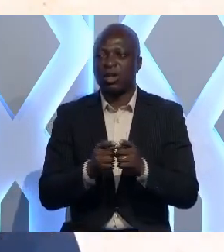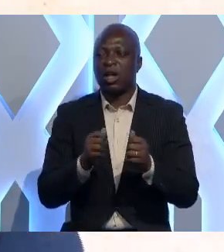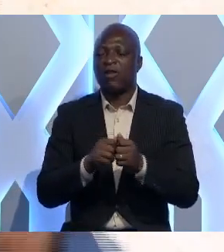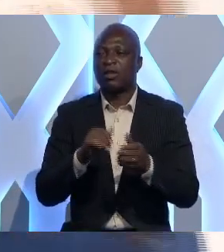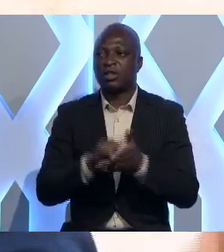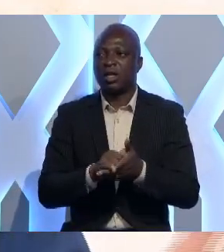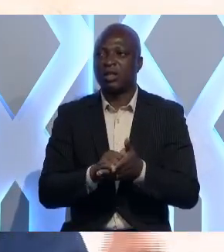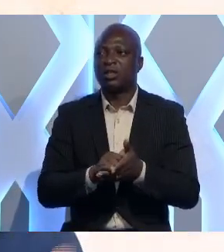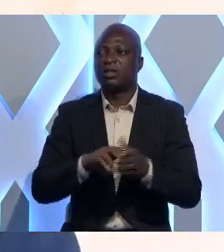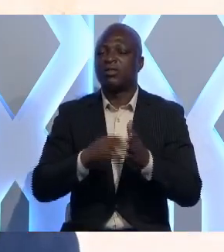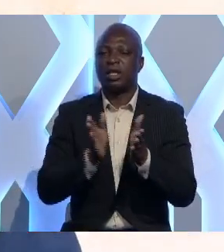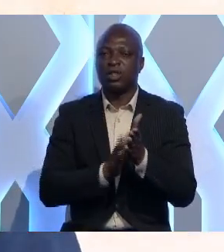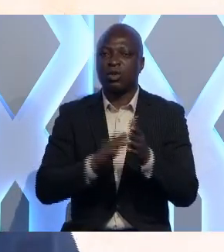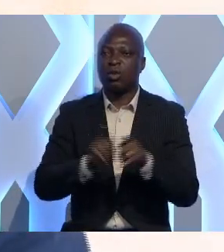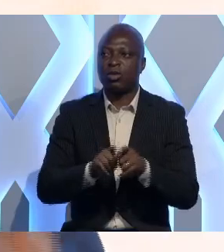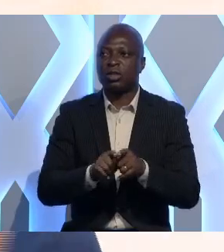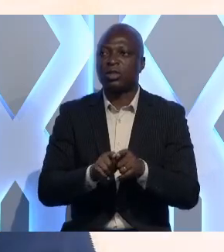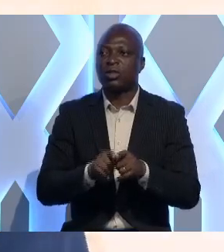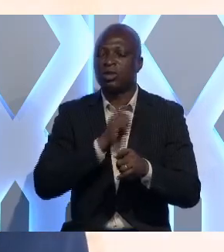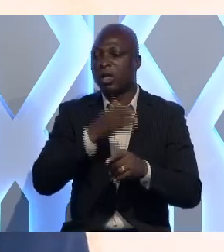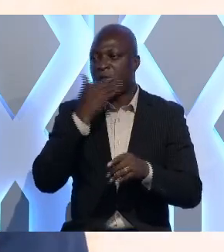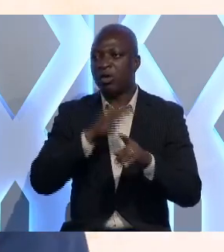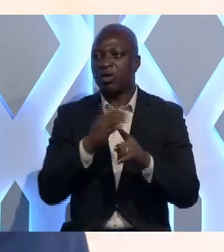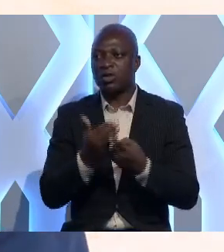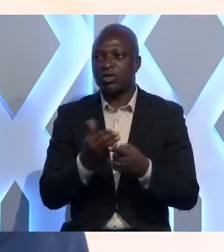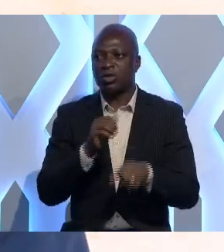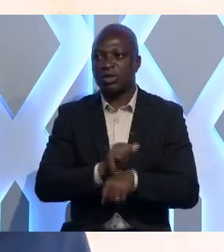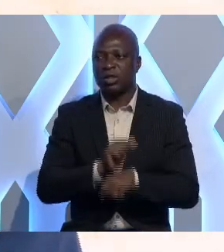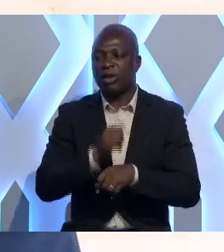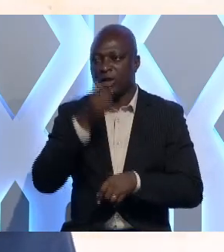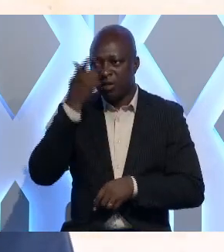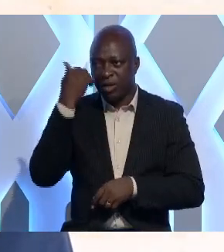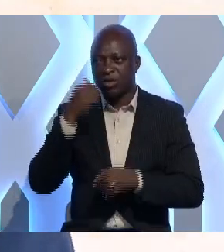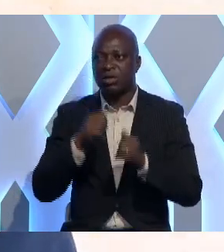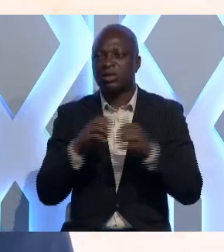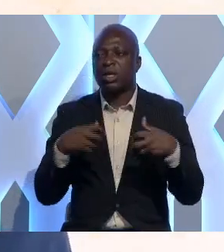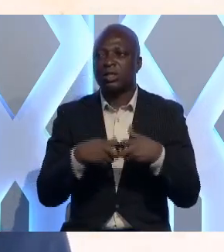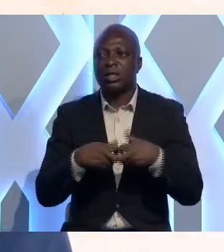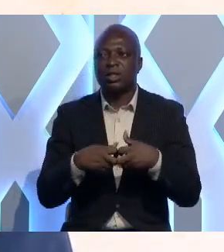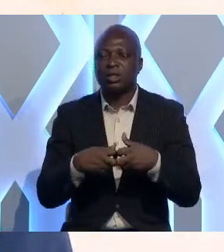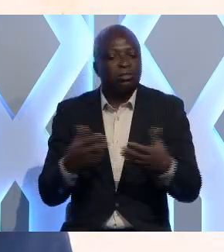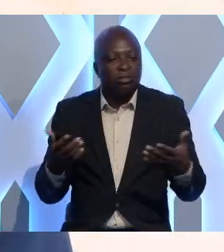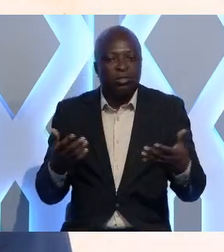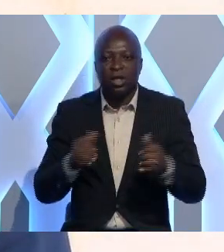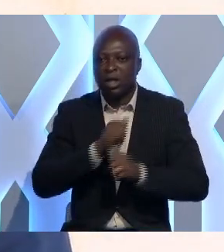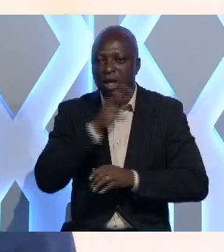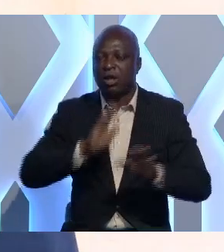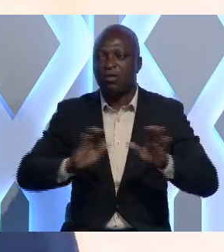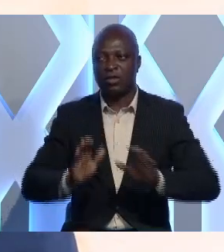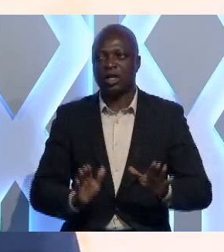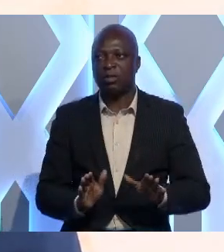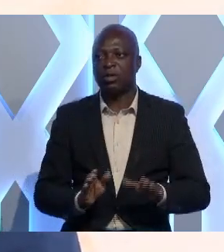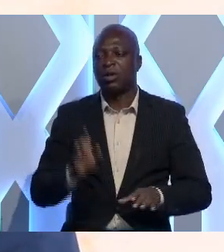CERN, ce sont les écoles également qui seront dans les meilleures conditions de travail parce que sans énergie, en tout cas, rien n'est faisable.